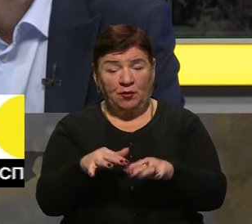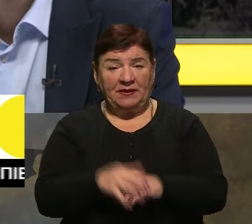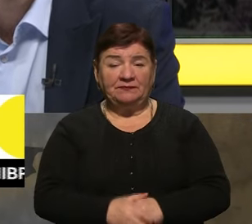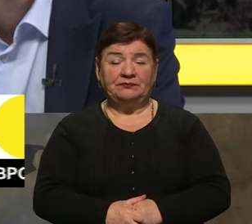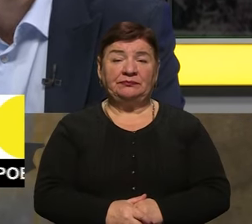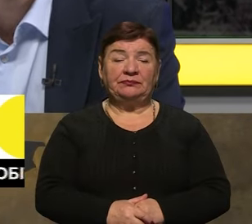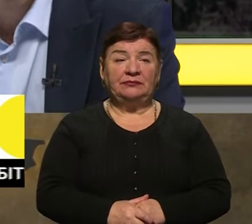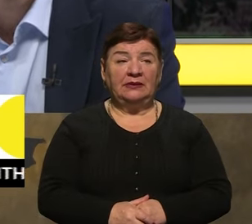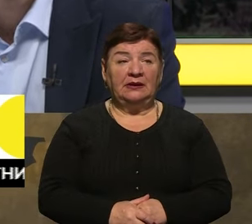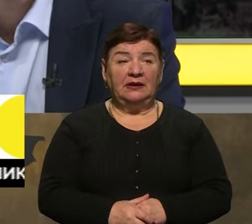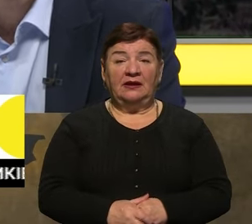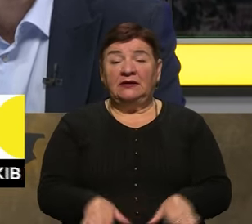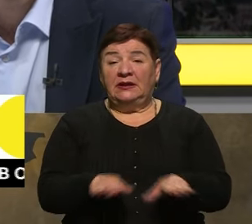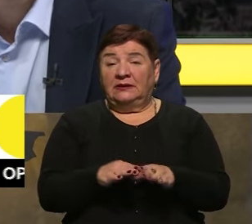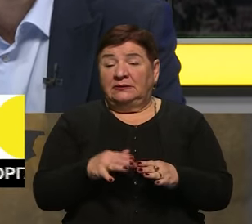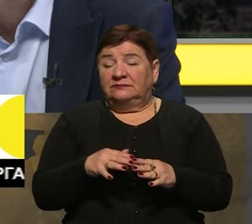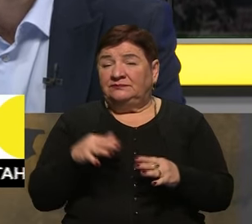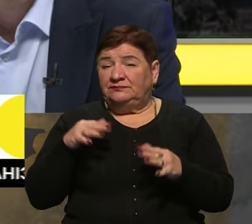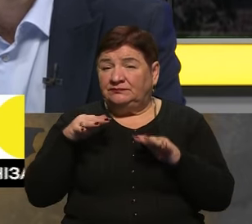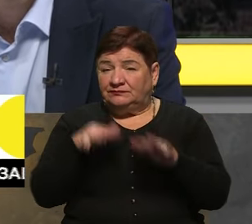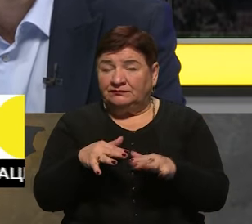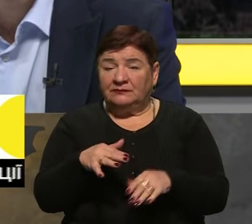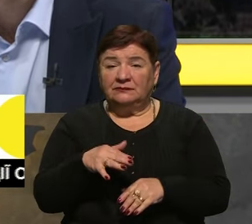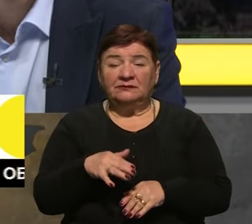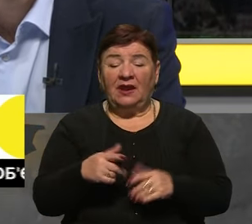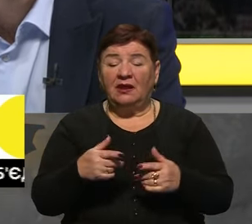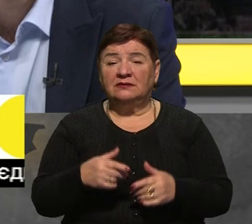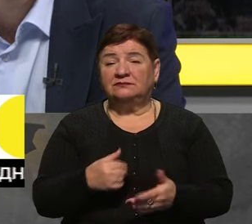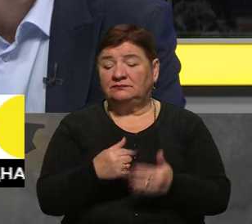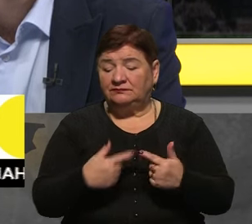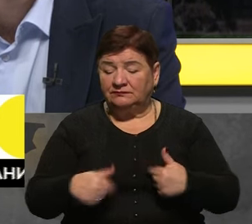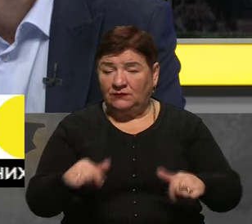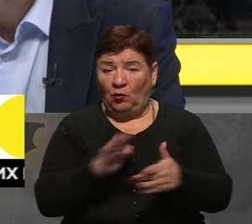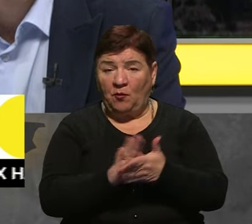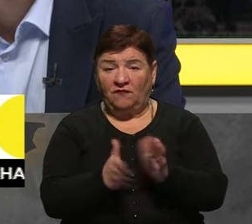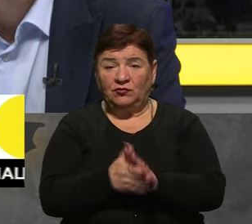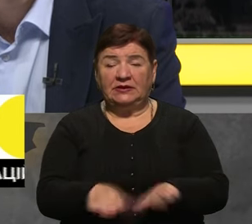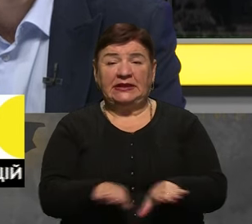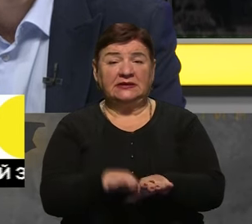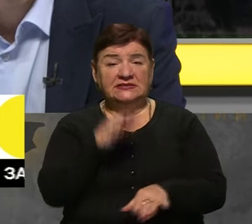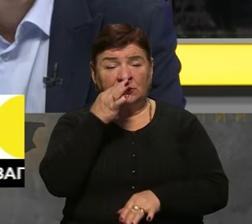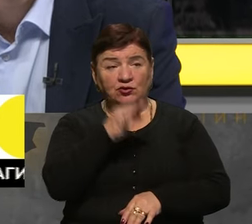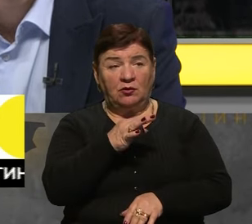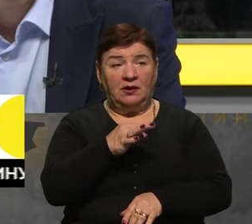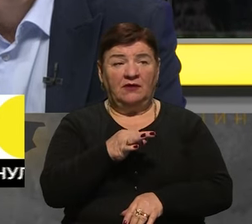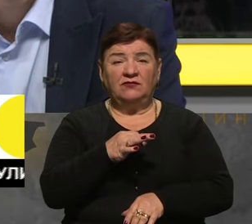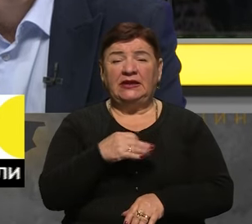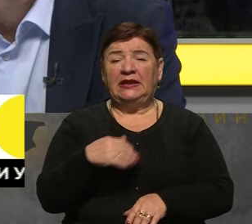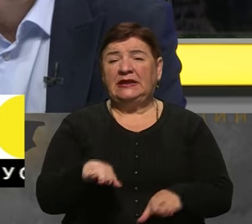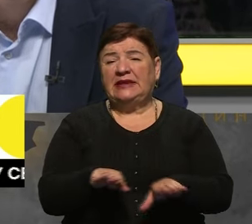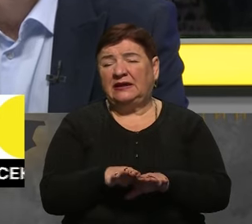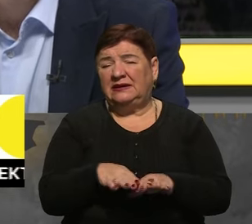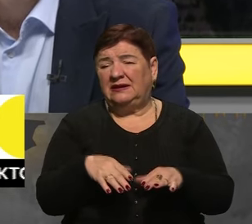Ну, в контратаки вони ходять, умовно, елітні підрозділи, умовно, я скажу, тому що вони там і потрьопані достаточно,